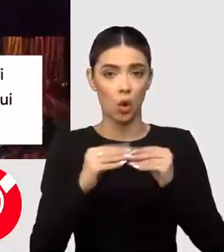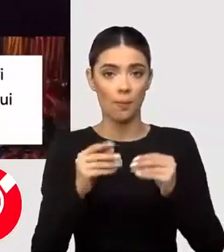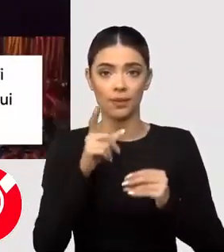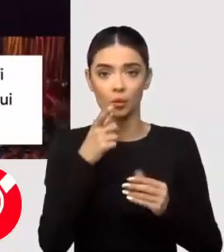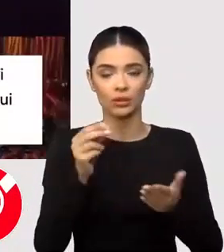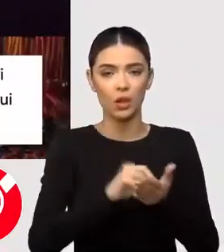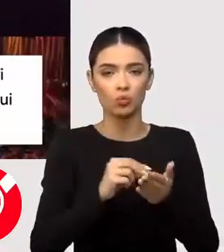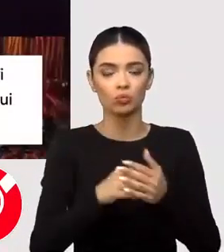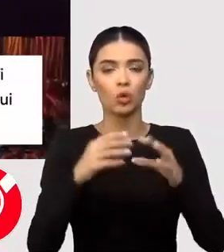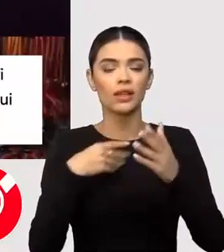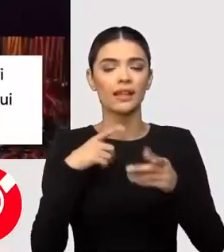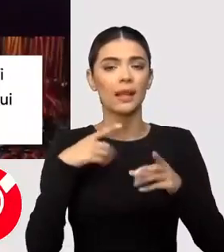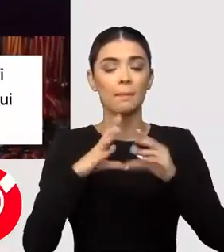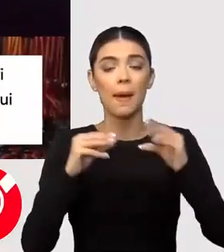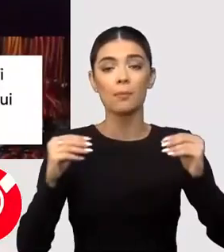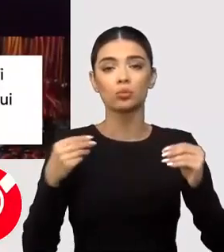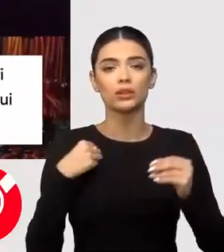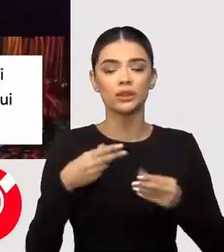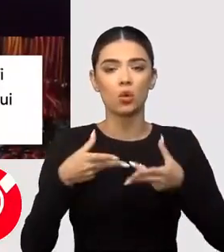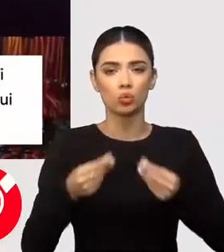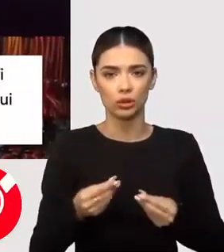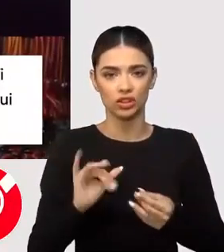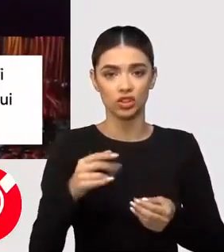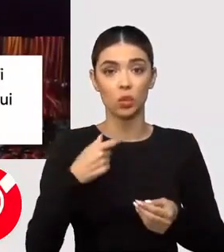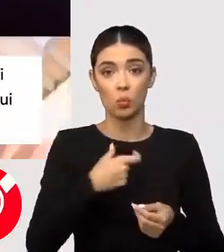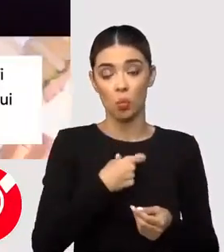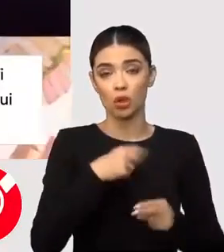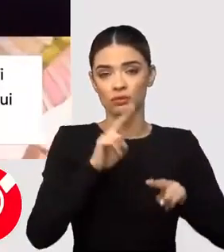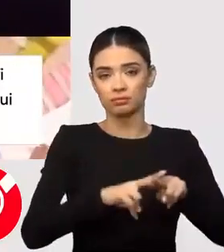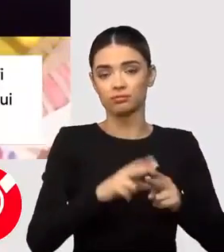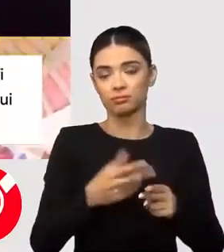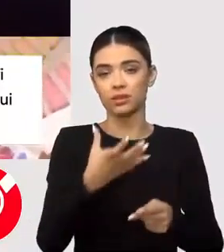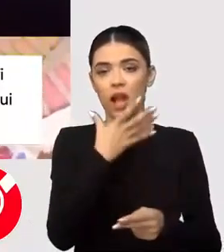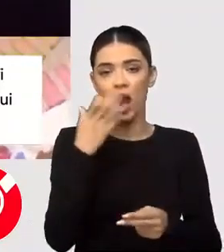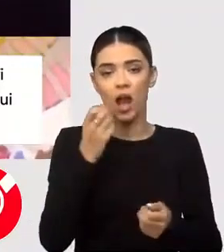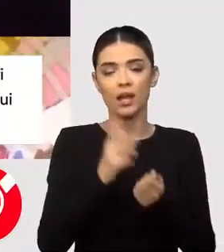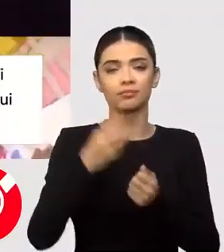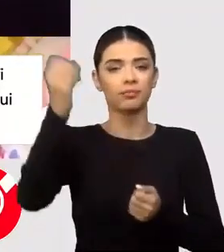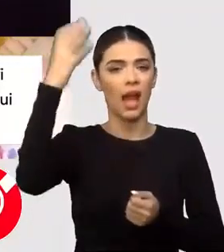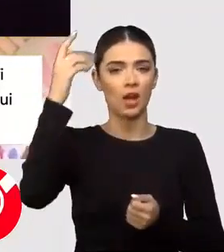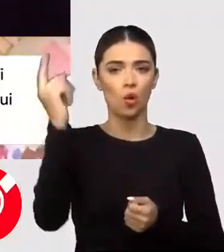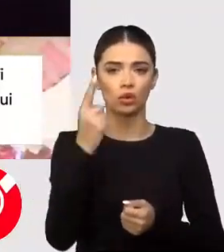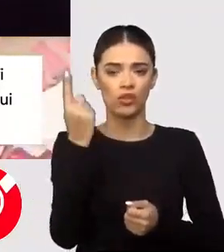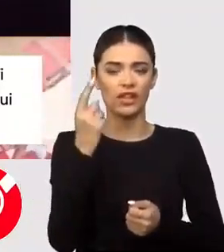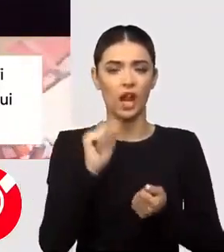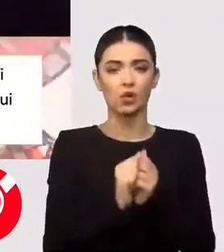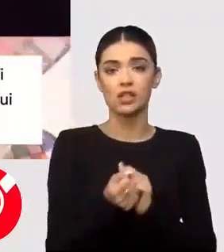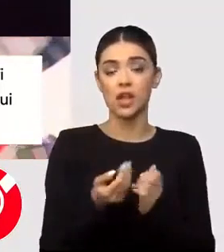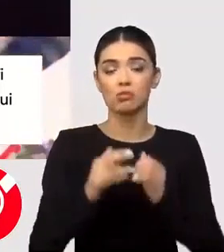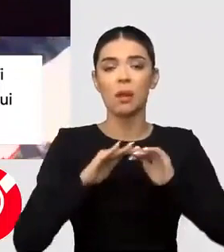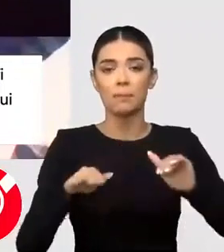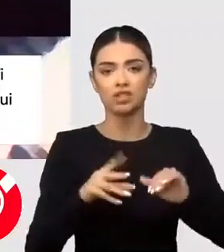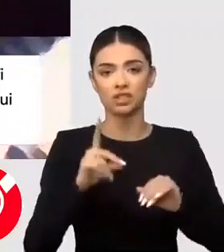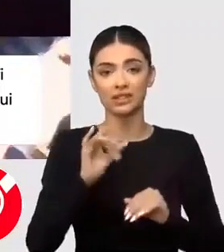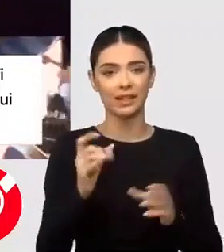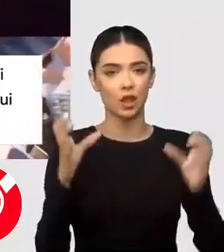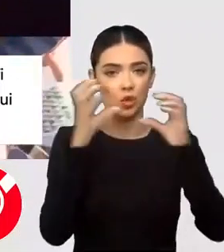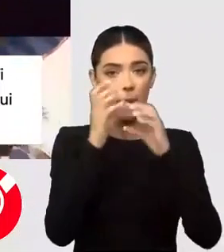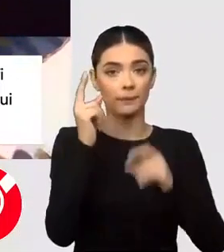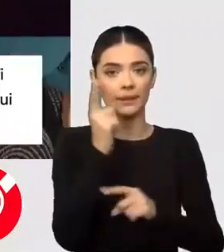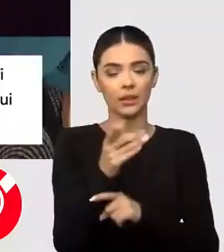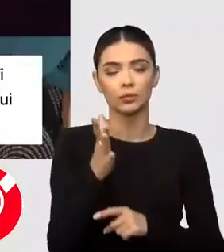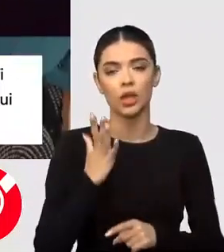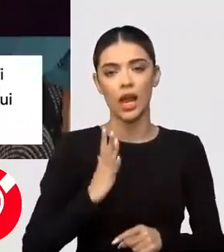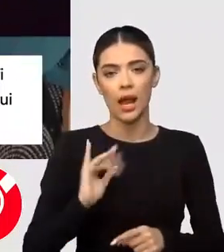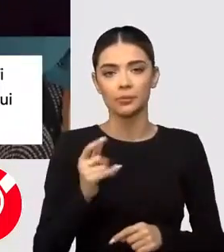umiditatea este mai mare. Și faptul că poți să stai la aer condiționat sau la piscină este un avantaj. Dar noaptea ai nevoie să te